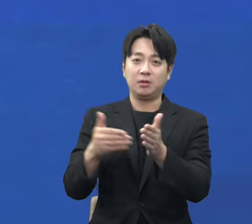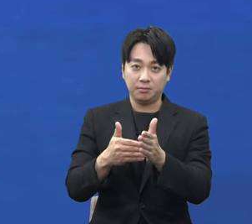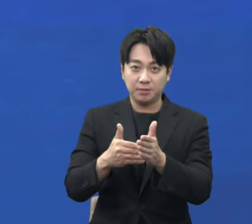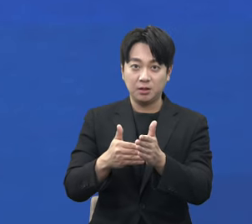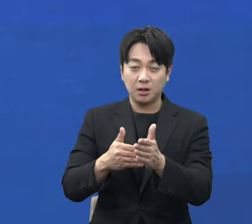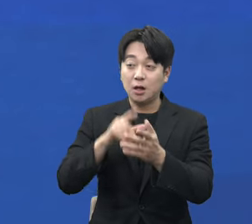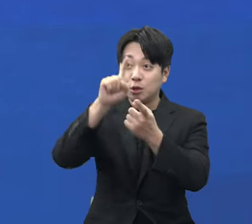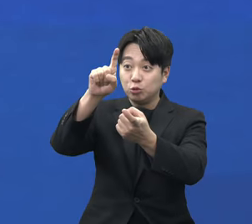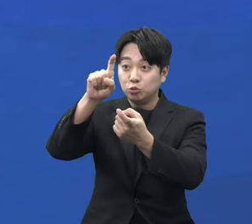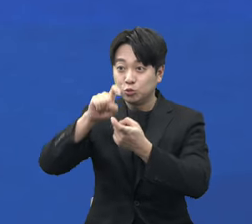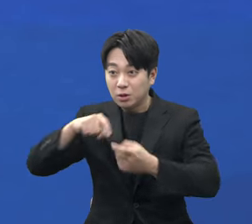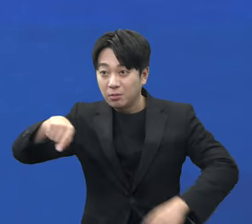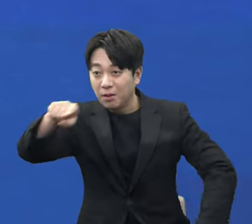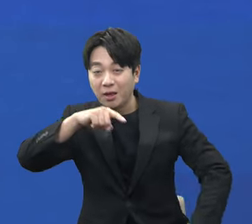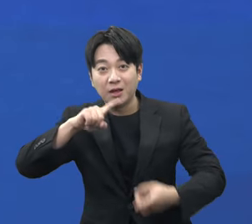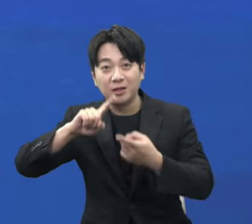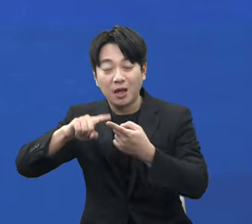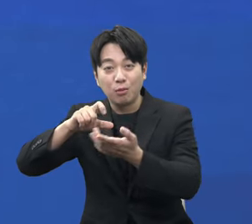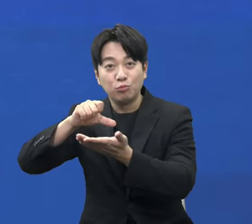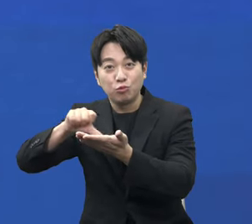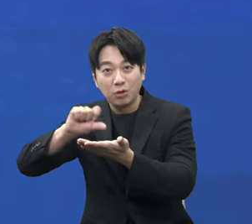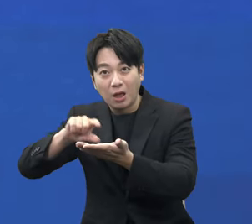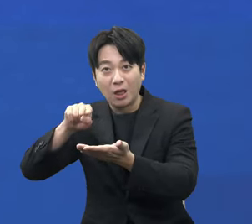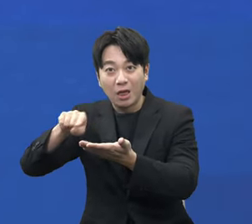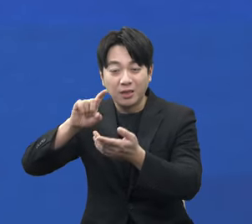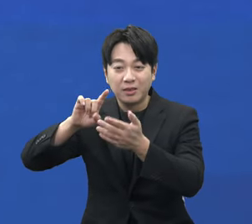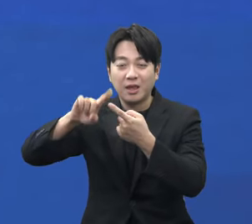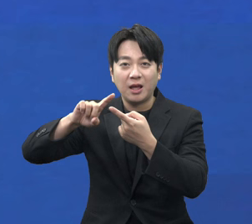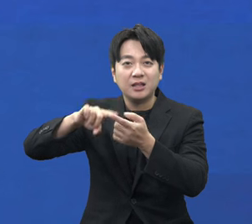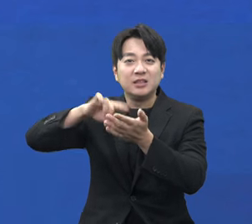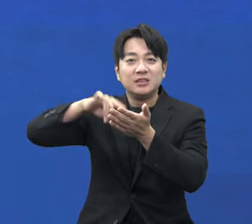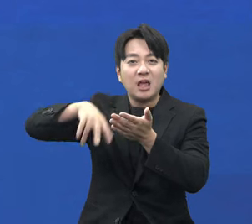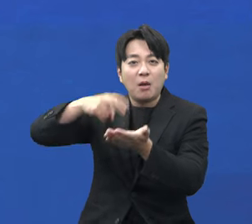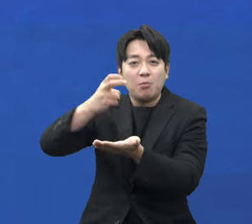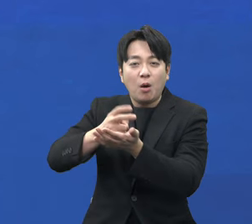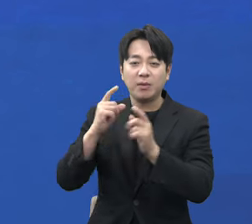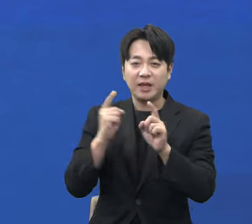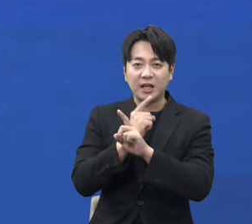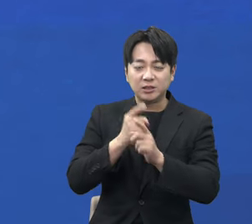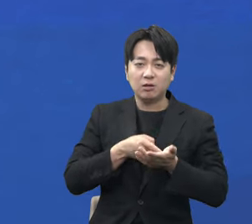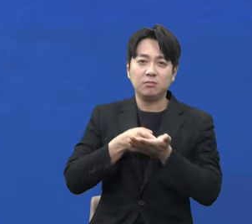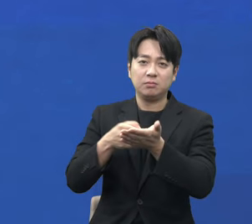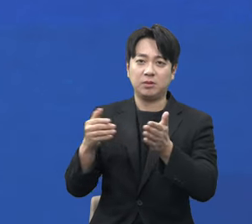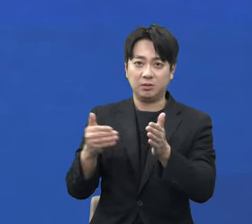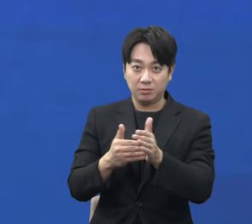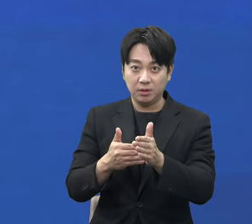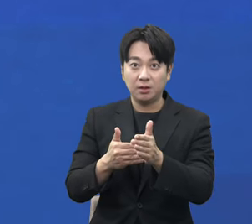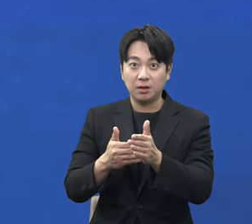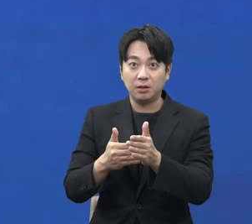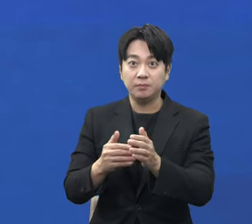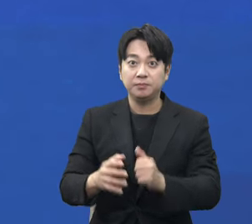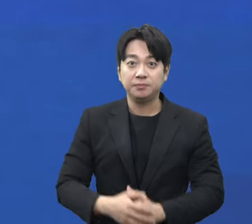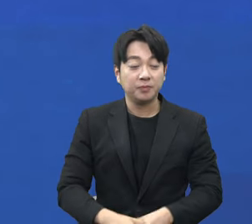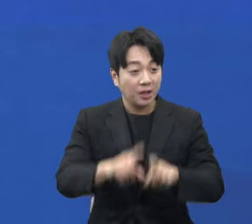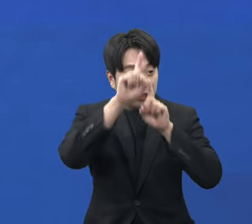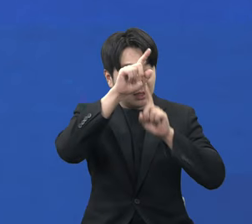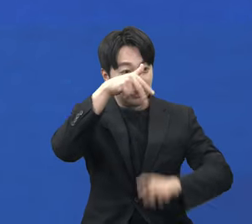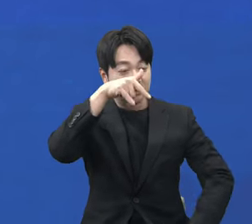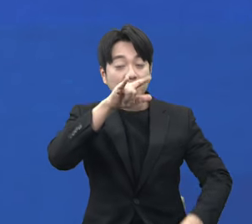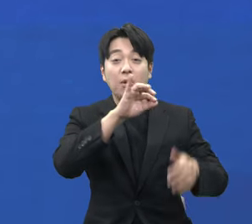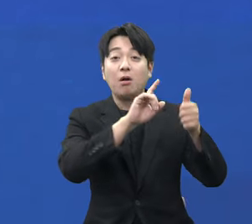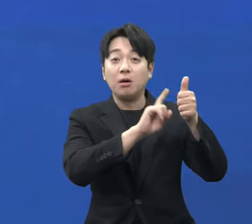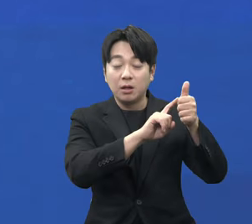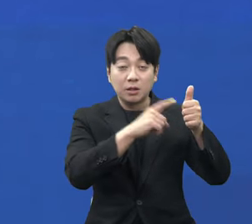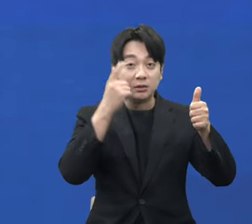분석하기 위한 관세법 개정안을 발의했습니다. 이재명 대표께서 제안하신 수입에 관한 품목별 생산자의